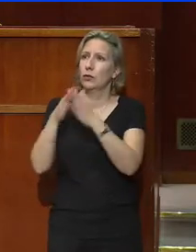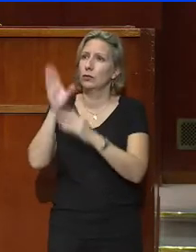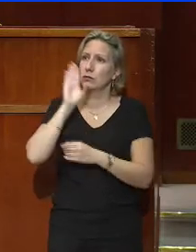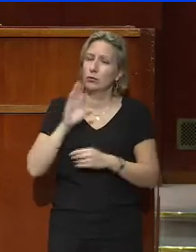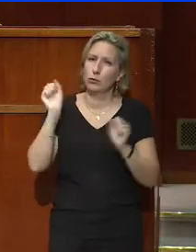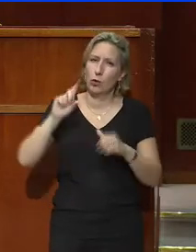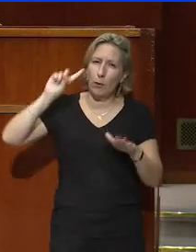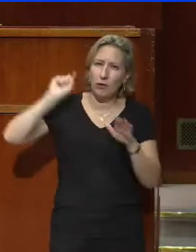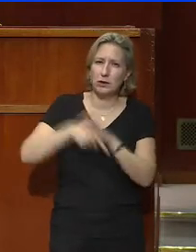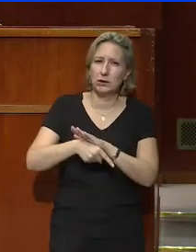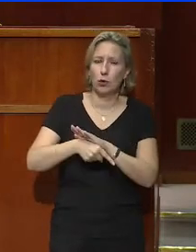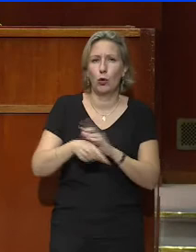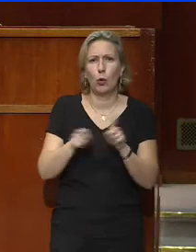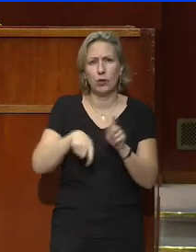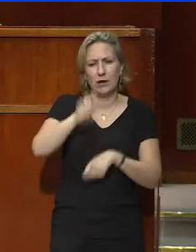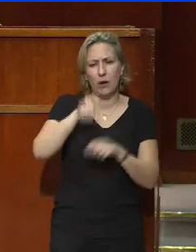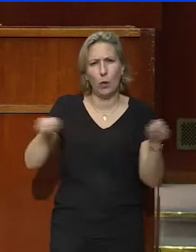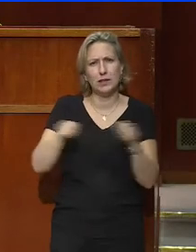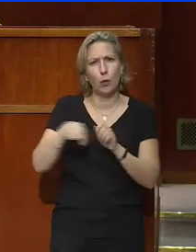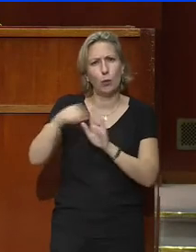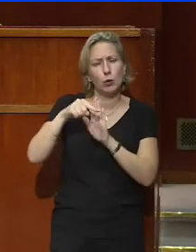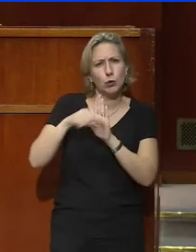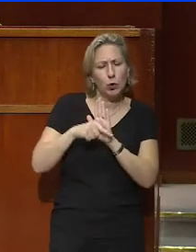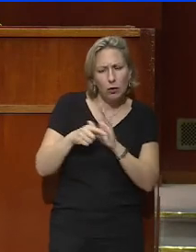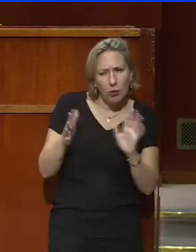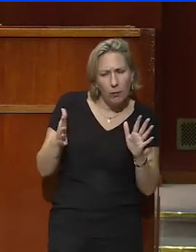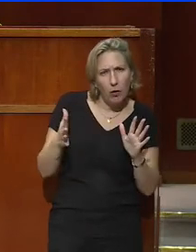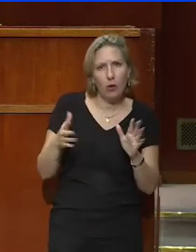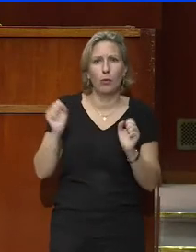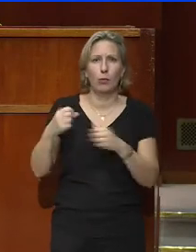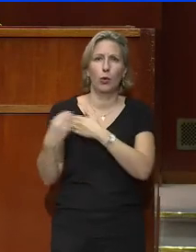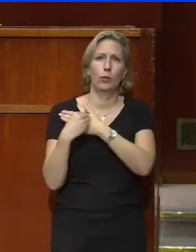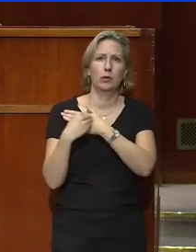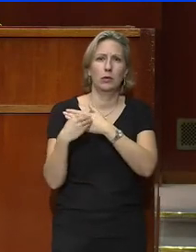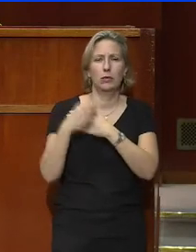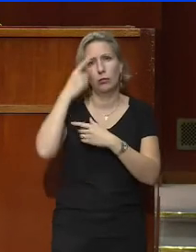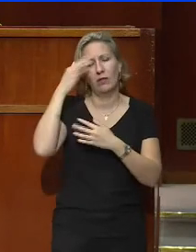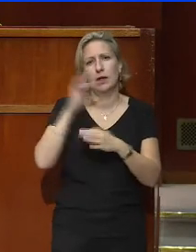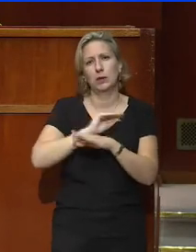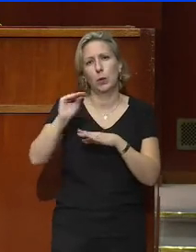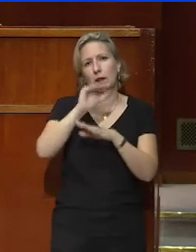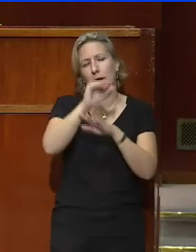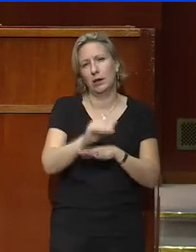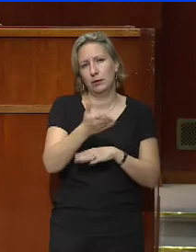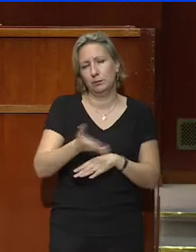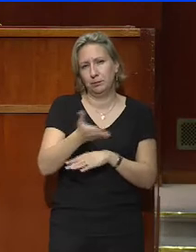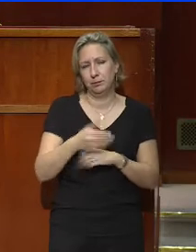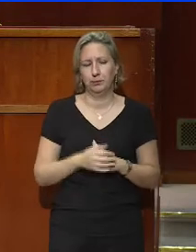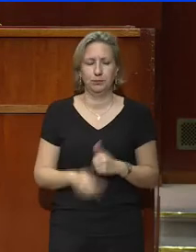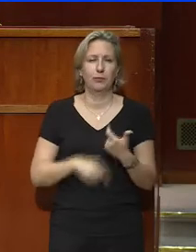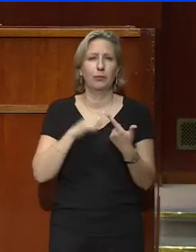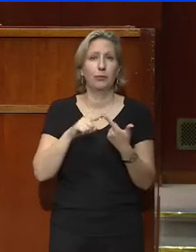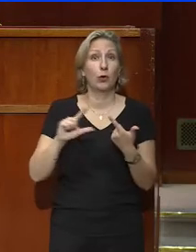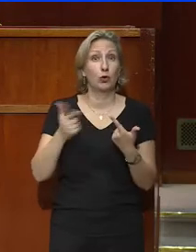réflexion, évalue l'efficacité de ces mesures et, le cas échéant, formule des recommandations pour sécuriser encore mieux ce passage. Le